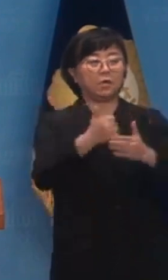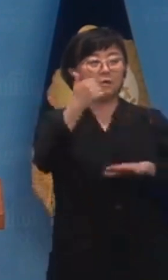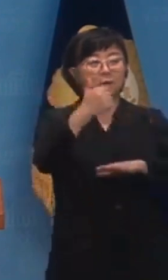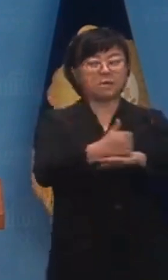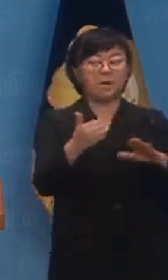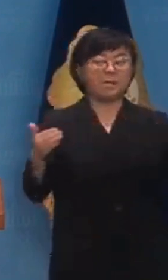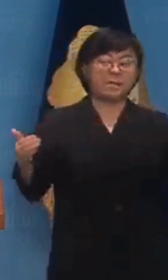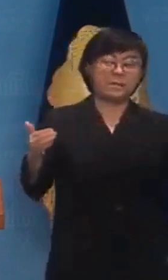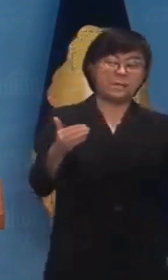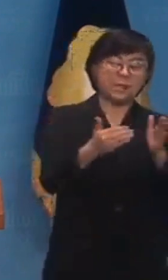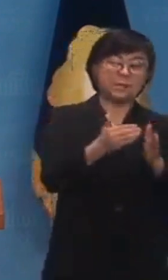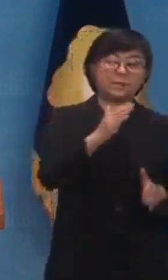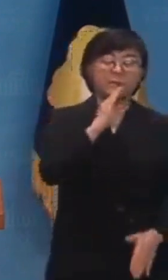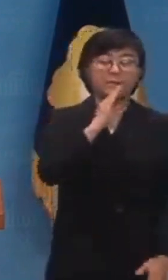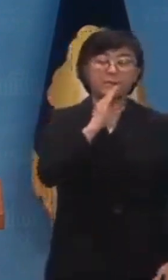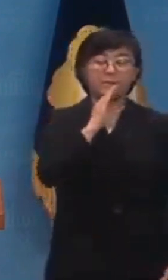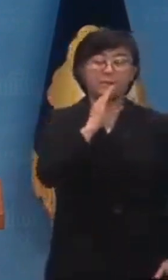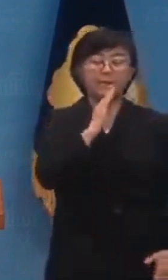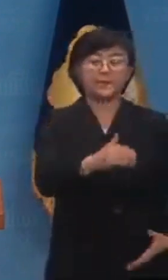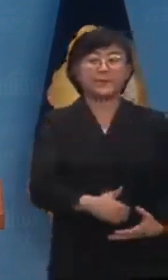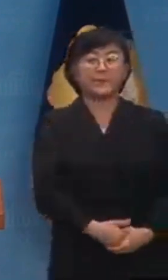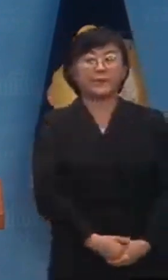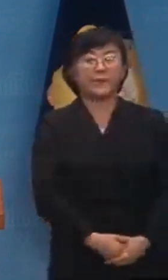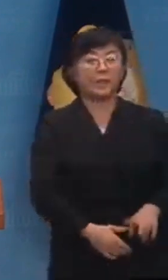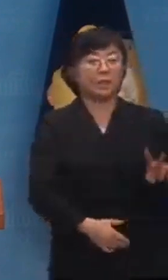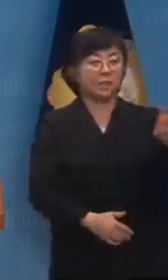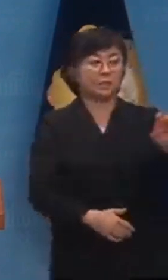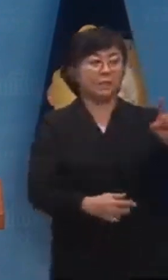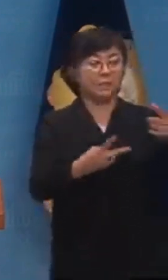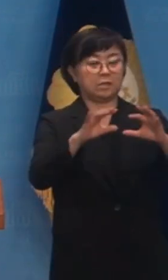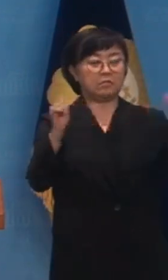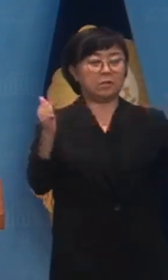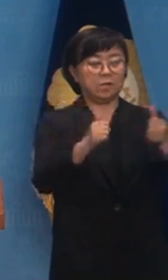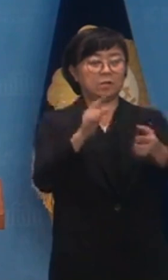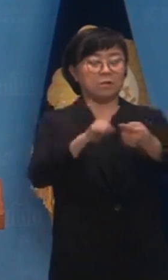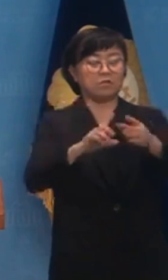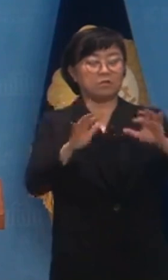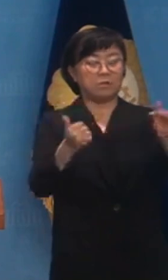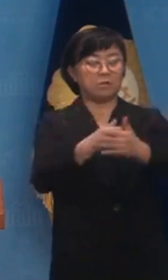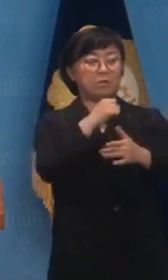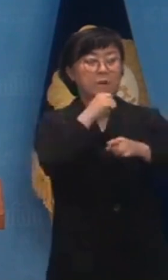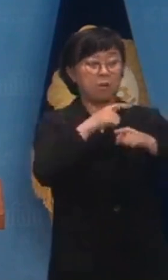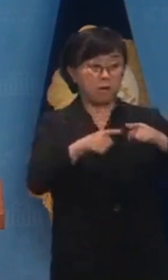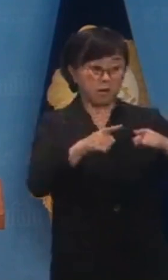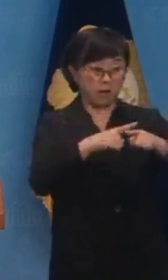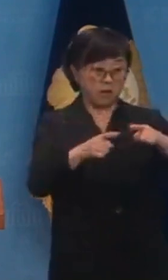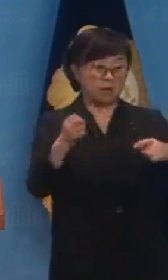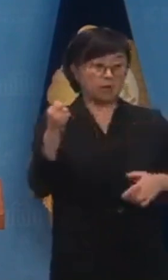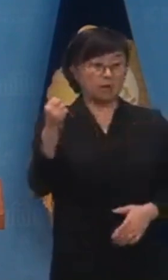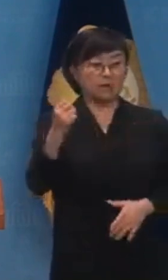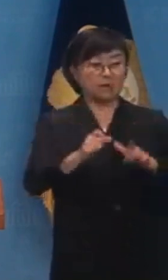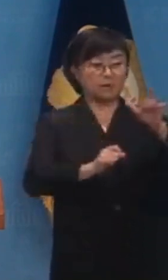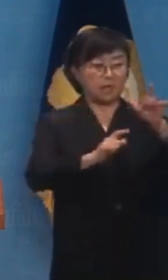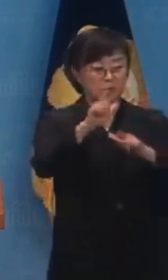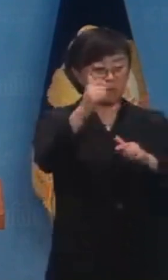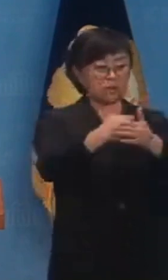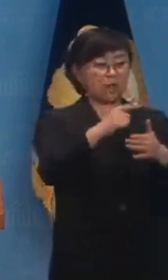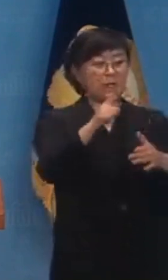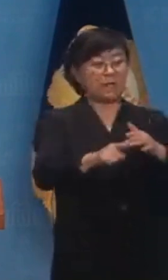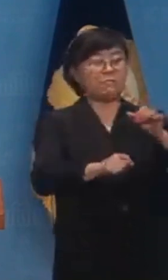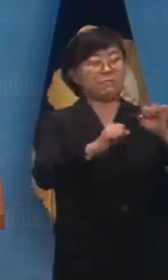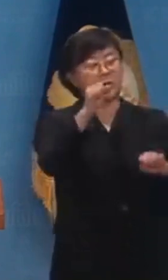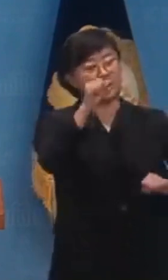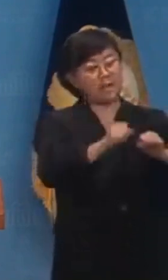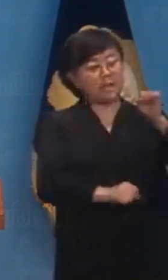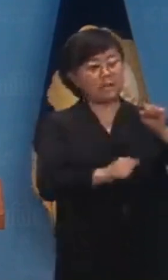막바지를 향해가고 있습니다. 21대 국회에 대한 국민들의 평가는 다수당의 횡포와